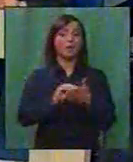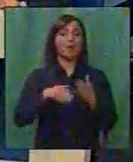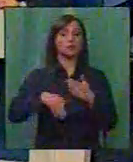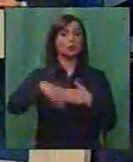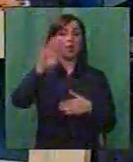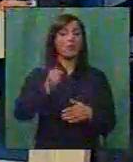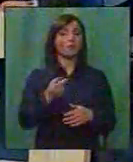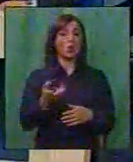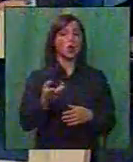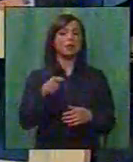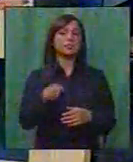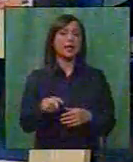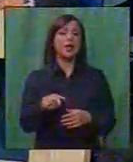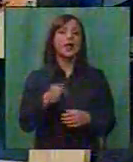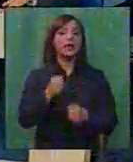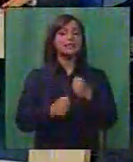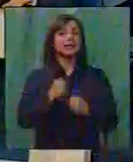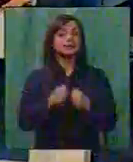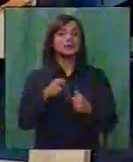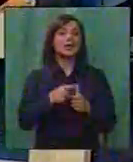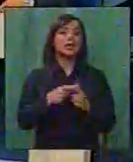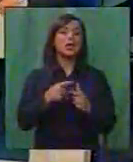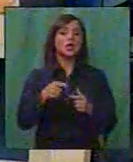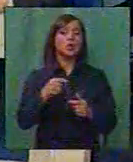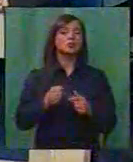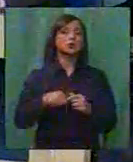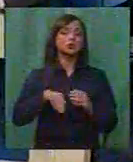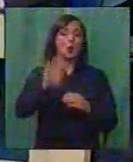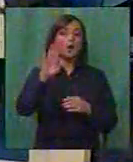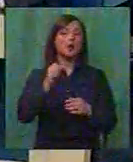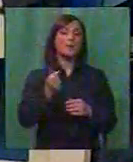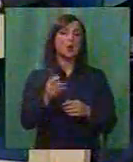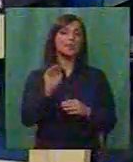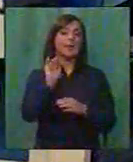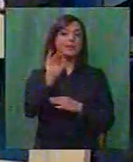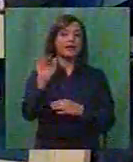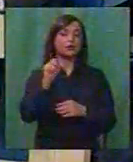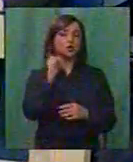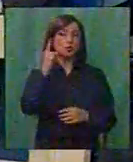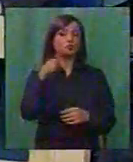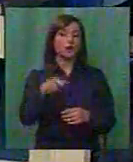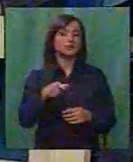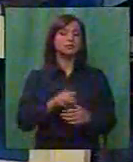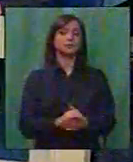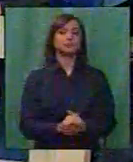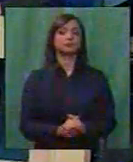сголемување на насилствата или сголемување на пријавувањето на случаите Змијанца?